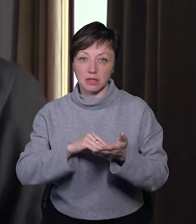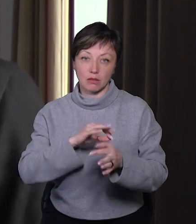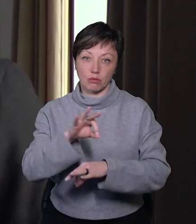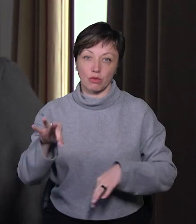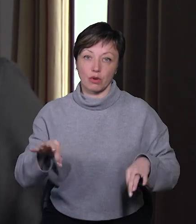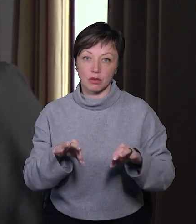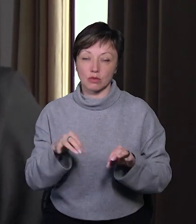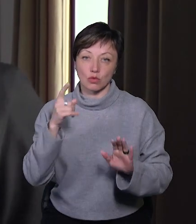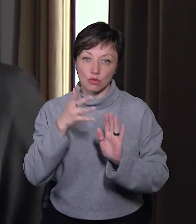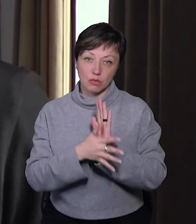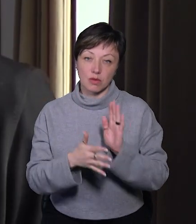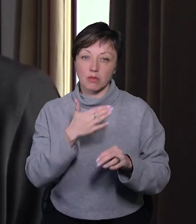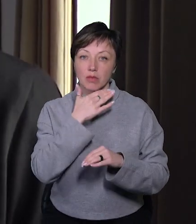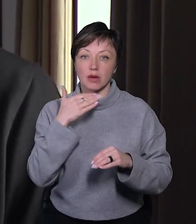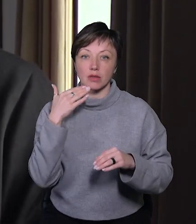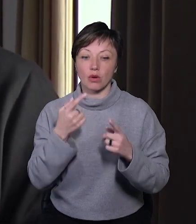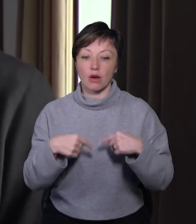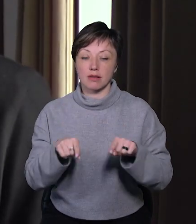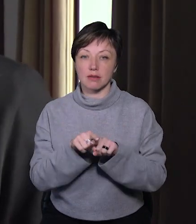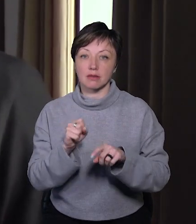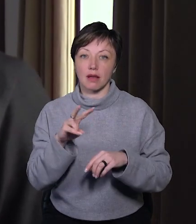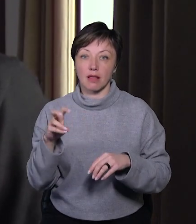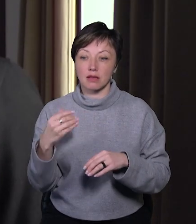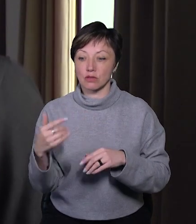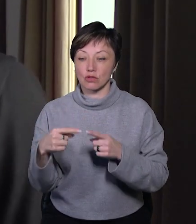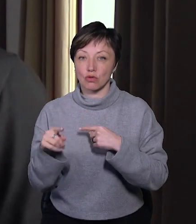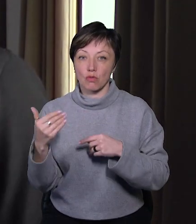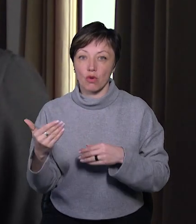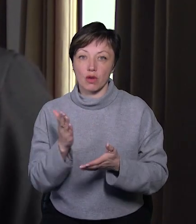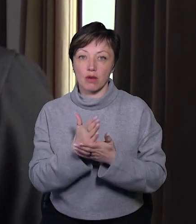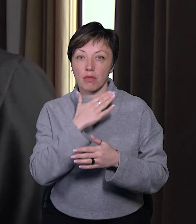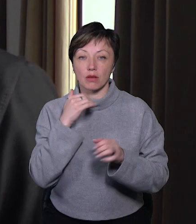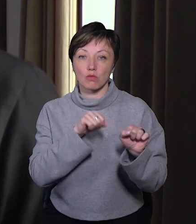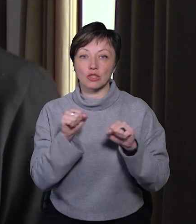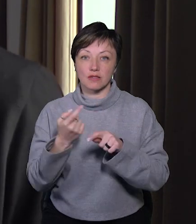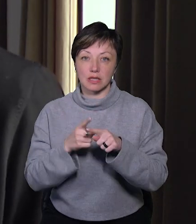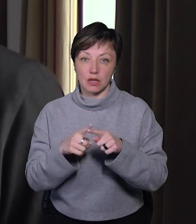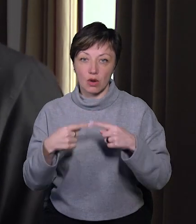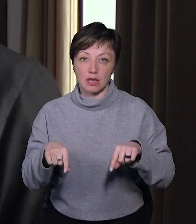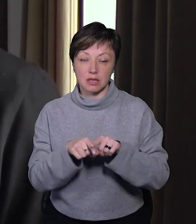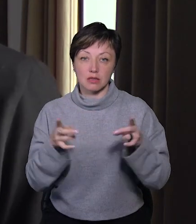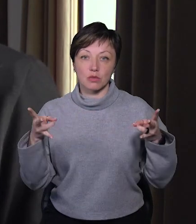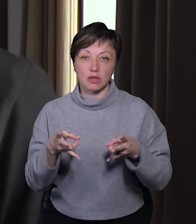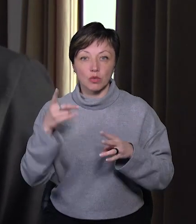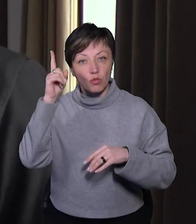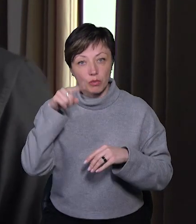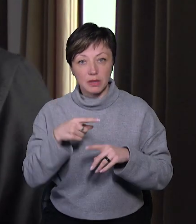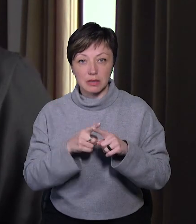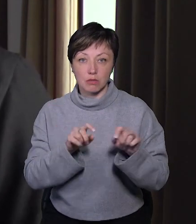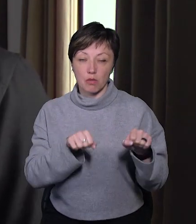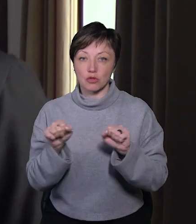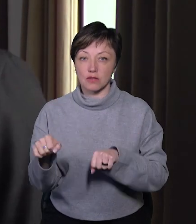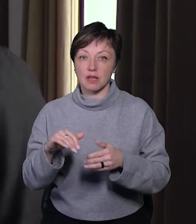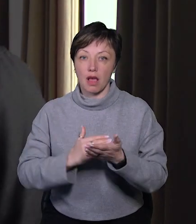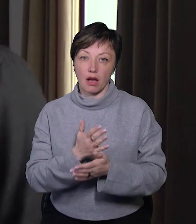Отже, ми розуміємо, що у нас багато організацій, але з іншого боку, нас є багато можливостей для цих організацій, потрібно вміти цими можливостями